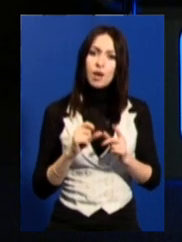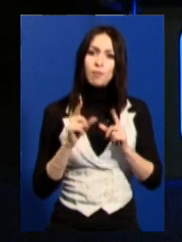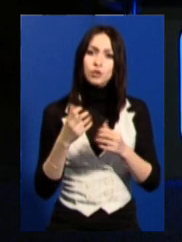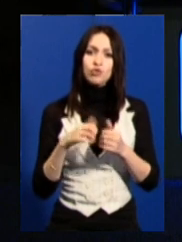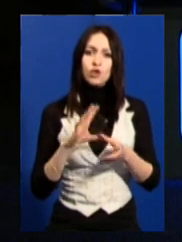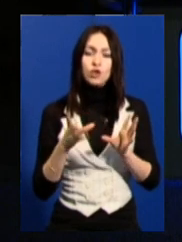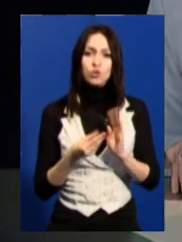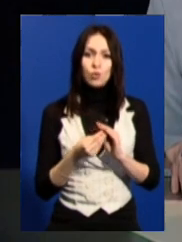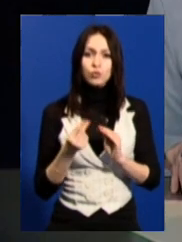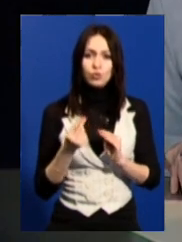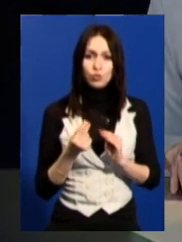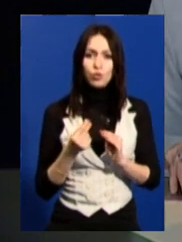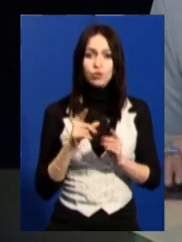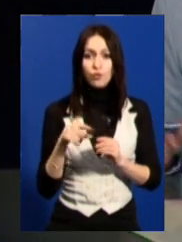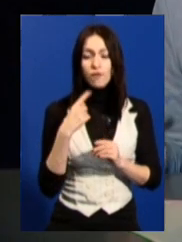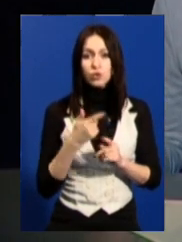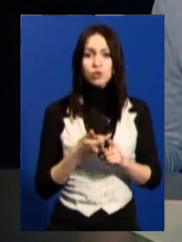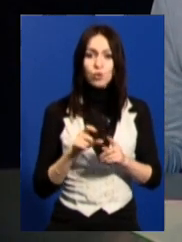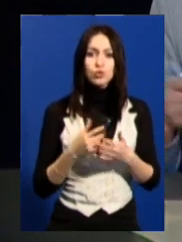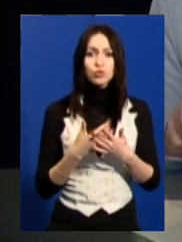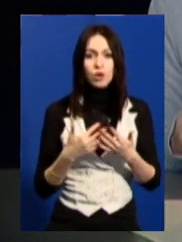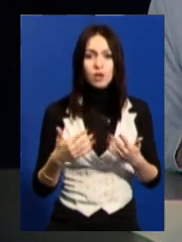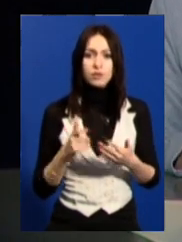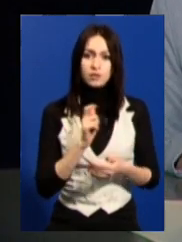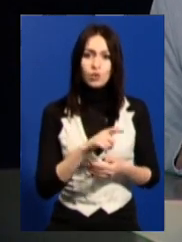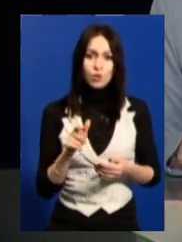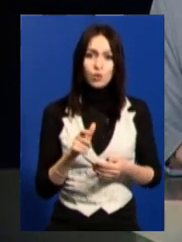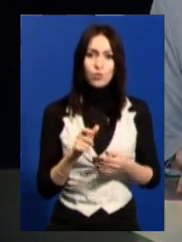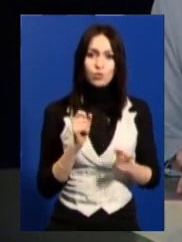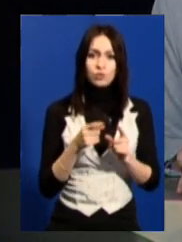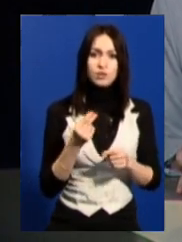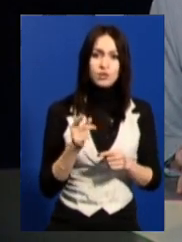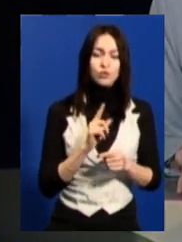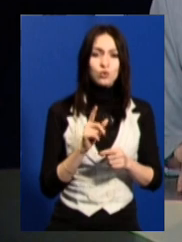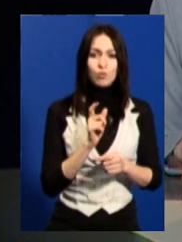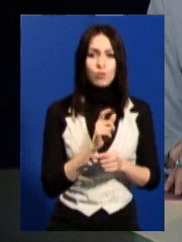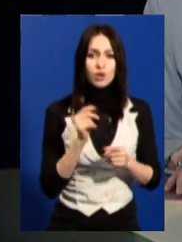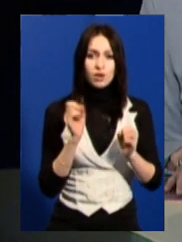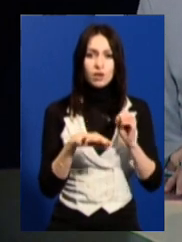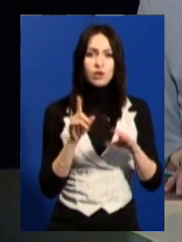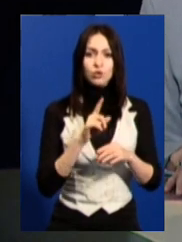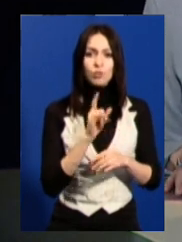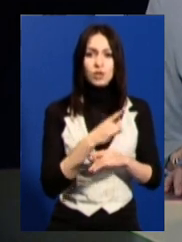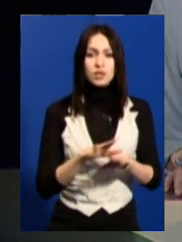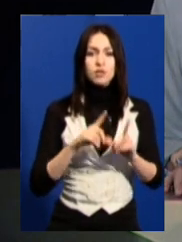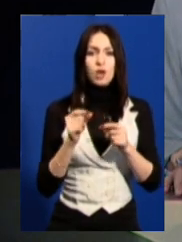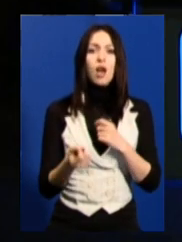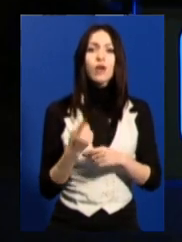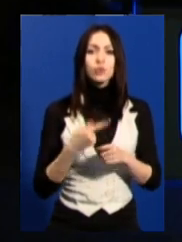кошт. Ви вже казали, що дуже різні люди скидалися грошима, щоб діти поїхали. А звідки були ці люди?